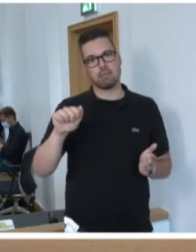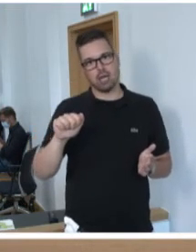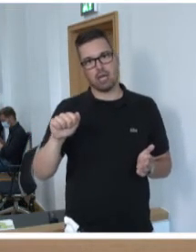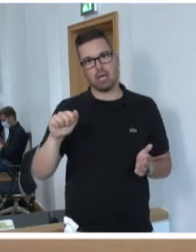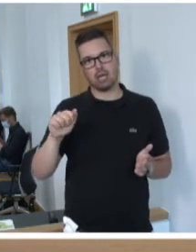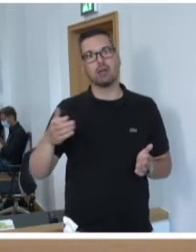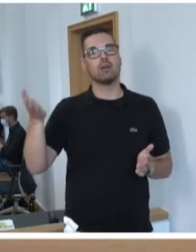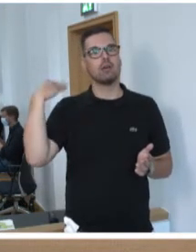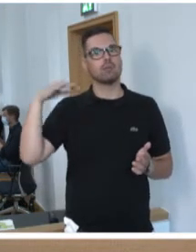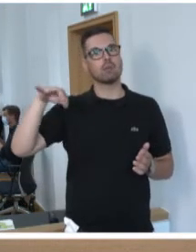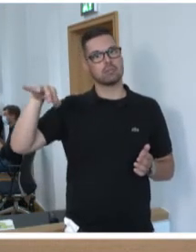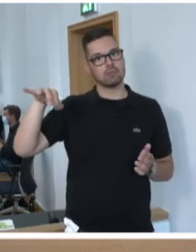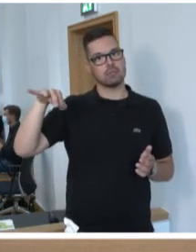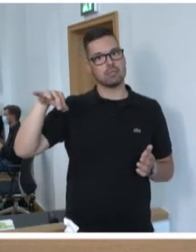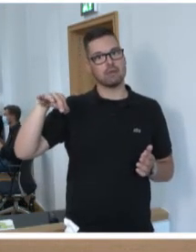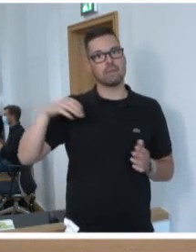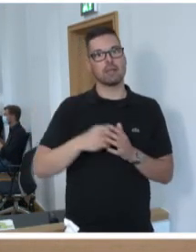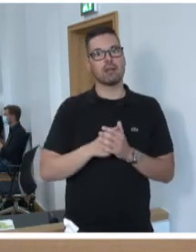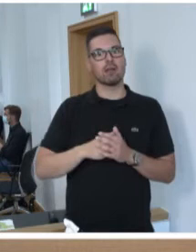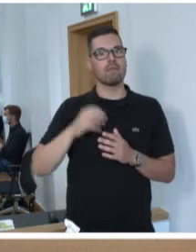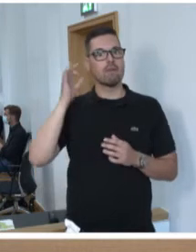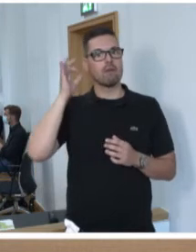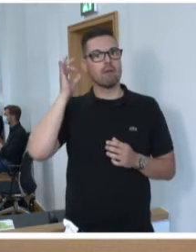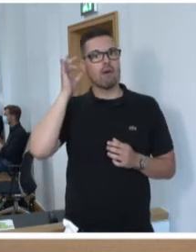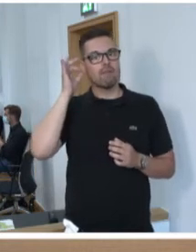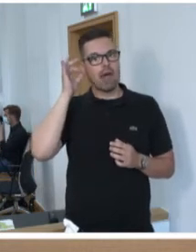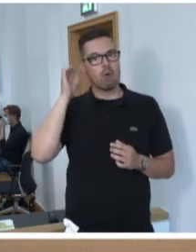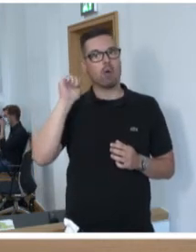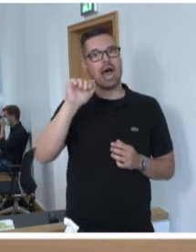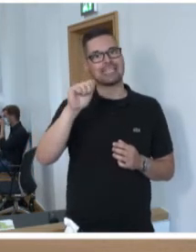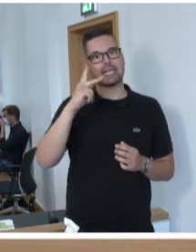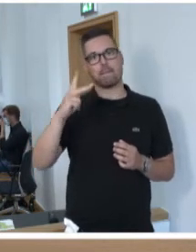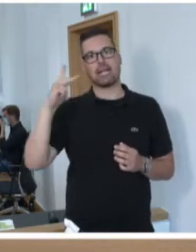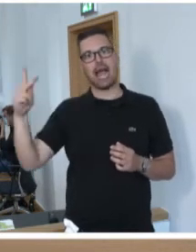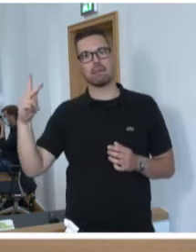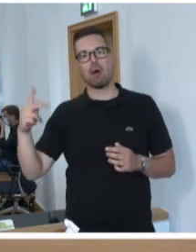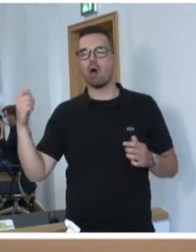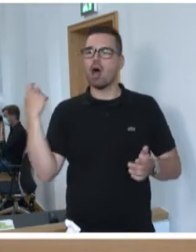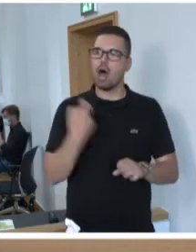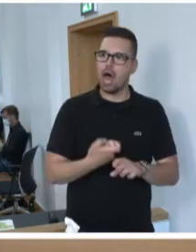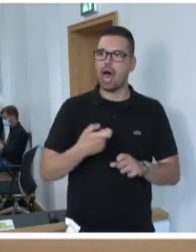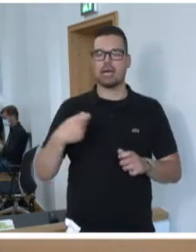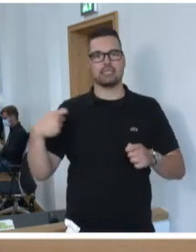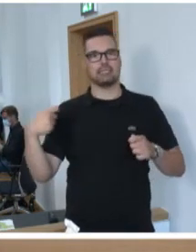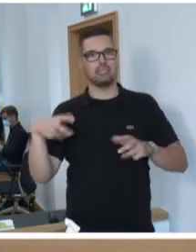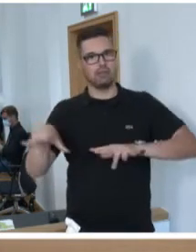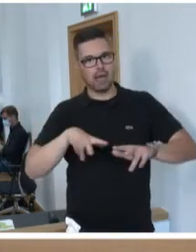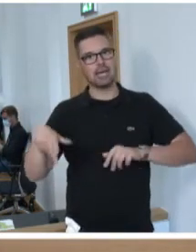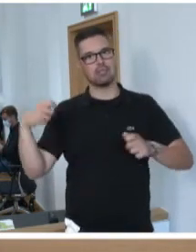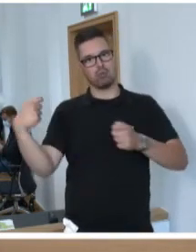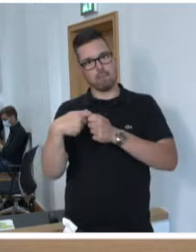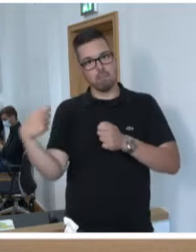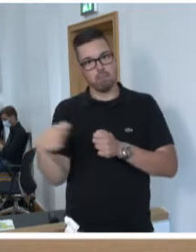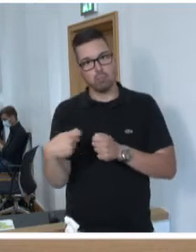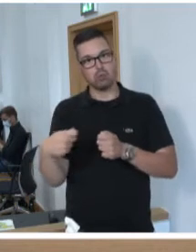unserer früheren Ministerpräsidentin Annegret Kramp-Karrenbauer verdanken. Sie hat in harten Verhandlungen mit dem Bund dieses Forschungszentrum ins Saarland geholt.